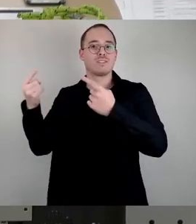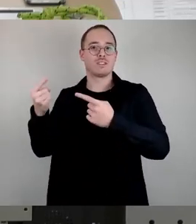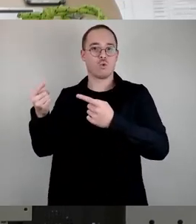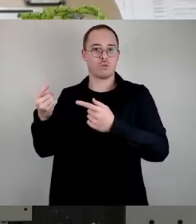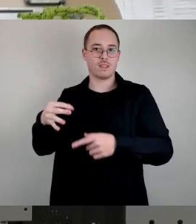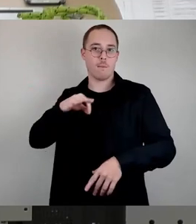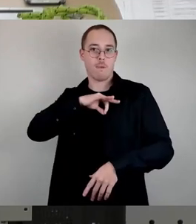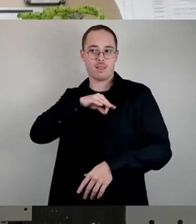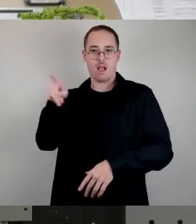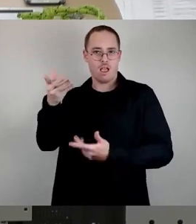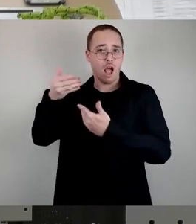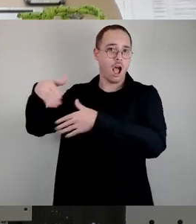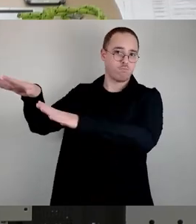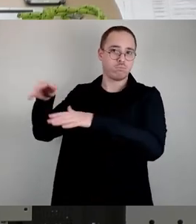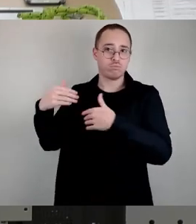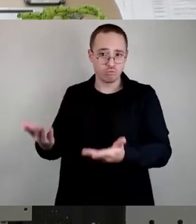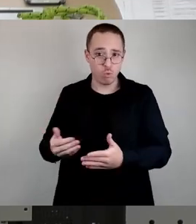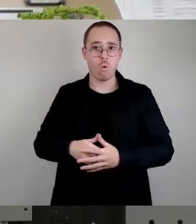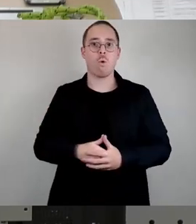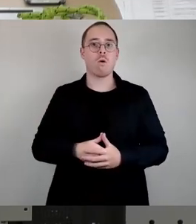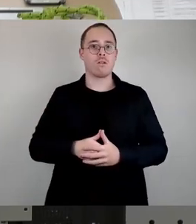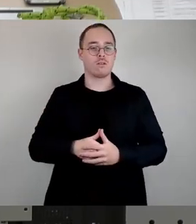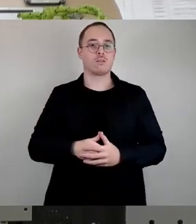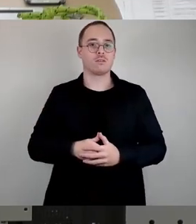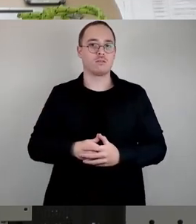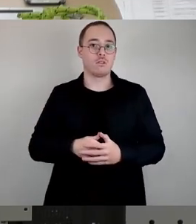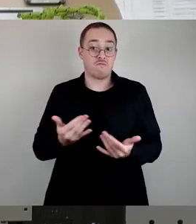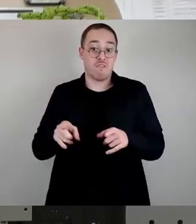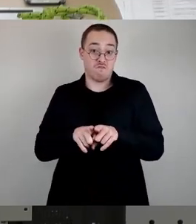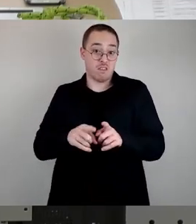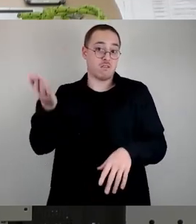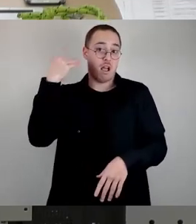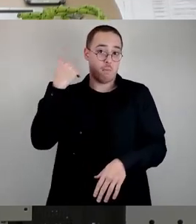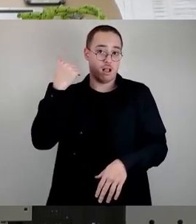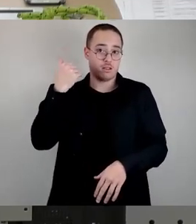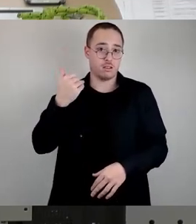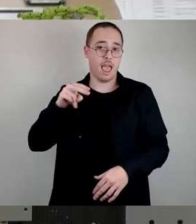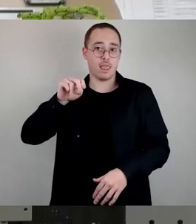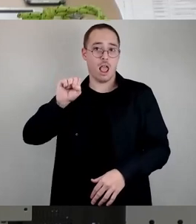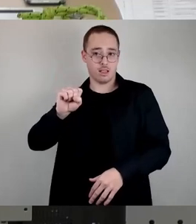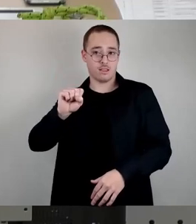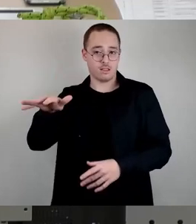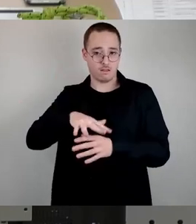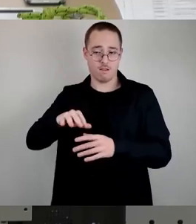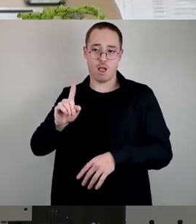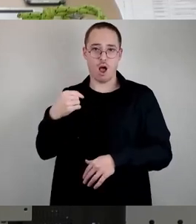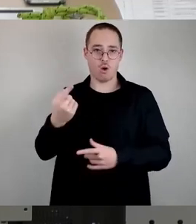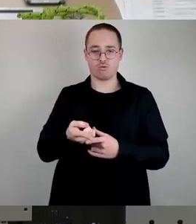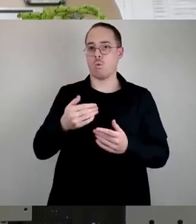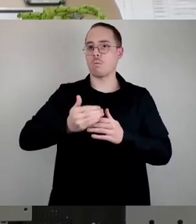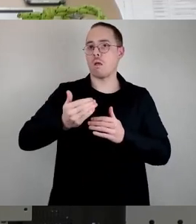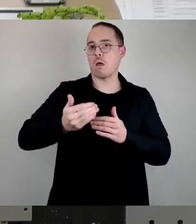die ja auch sämtliche Oppositionsparteien nach und nach verboten. Der gebürtige Sachse, Michael Klonowski, der würde das nennen Nazi